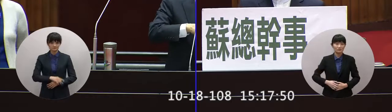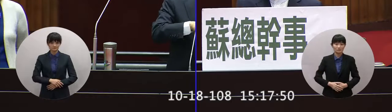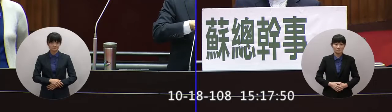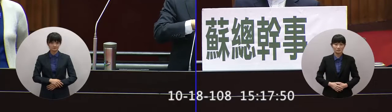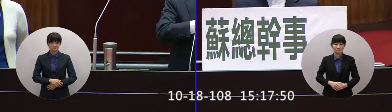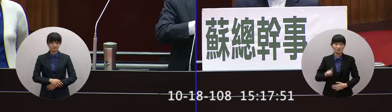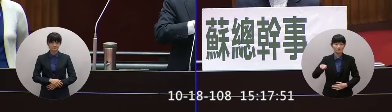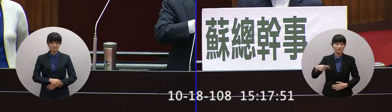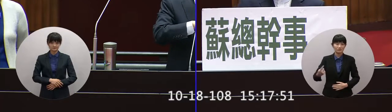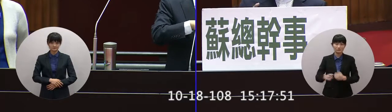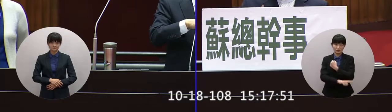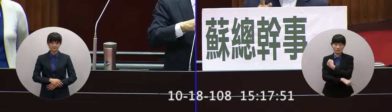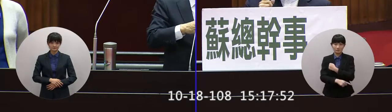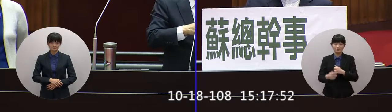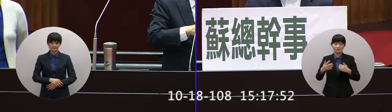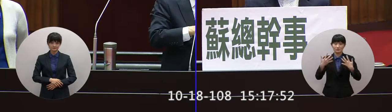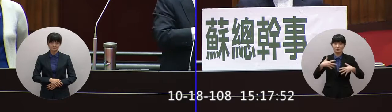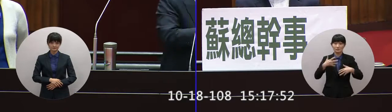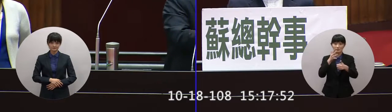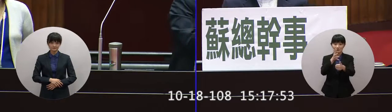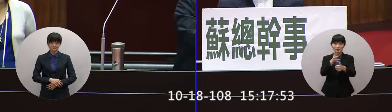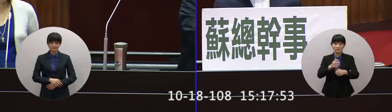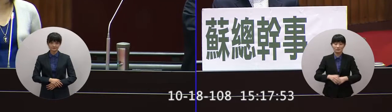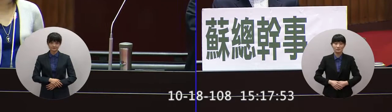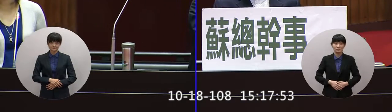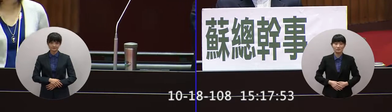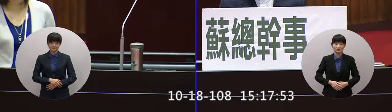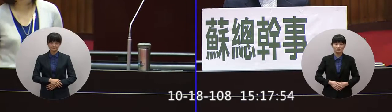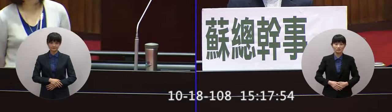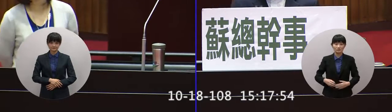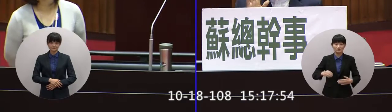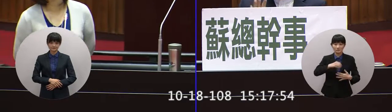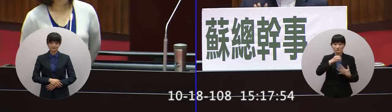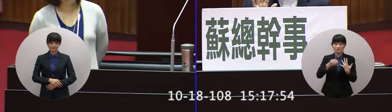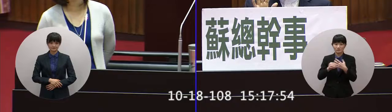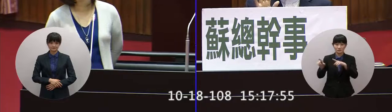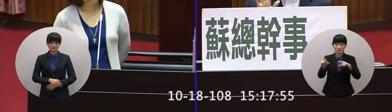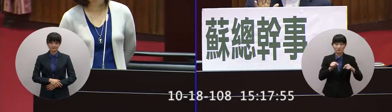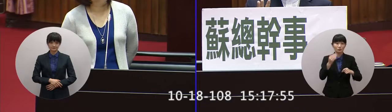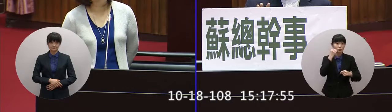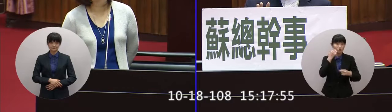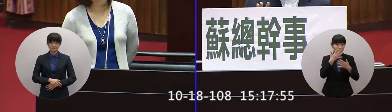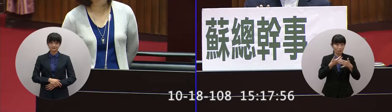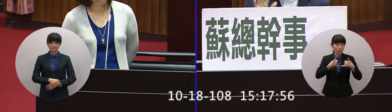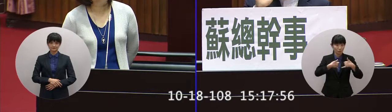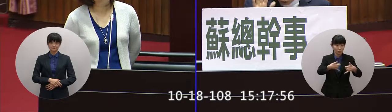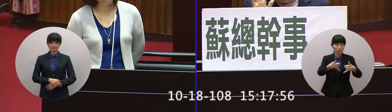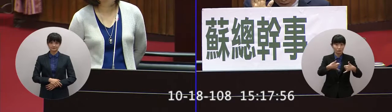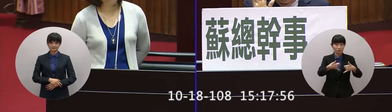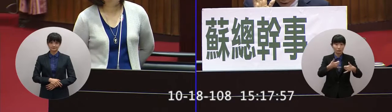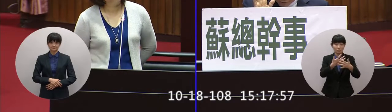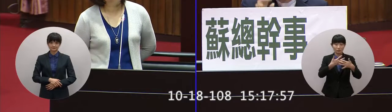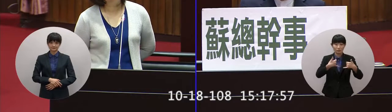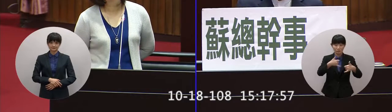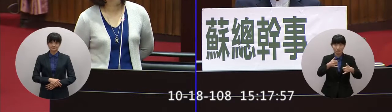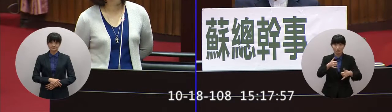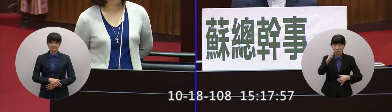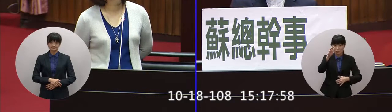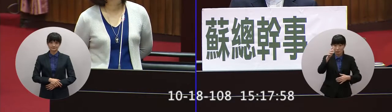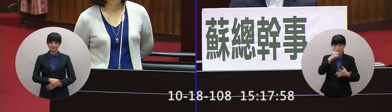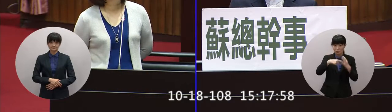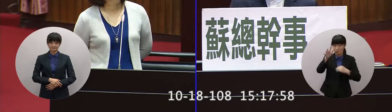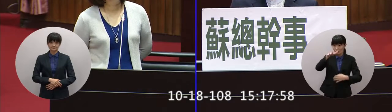最後一個問題根據你們你們規定只要網路上有五千個人